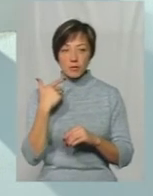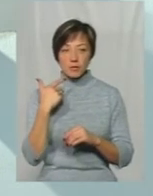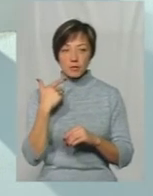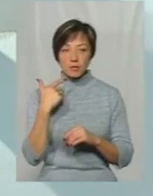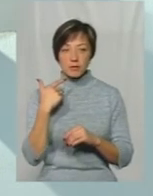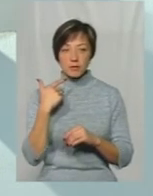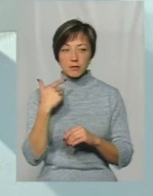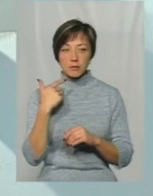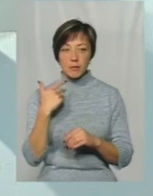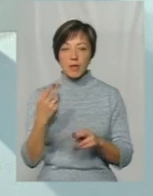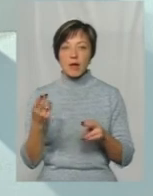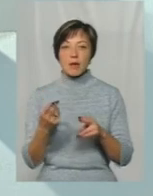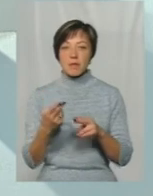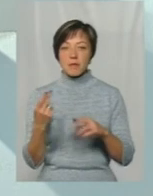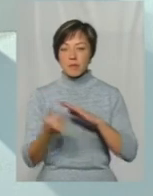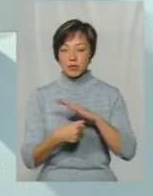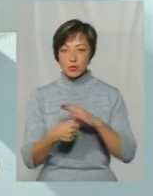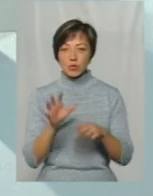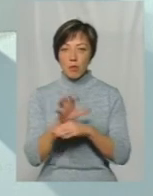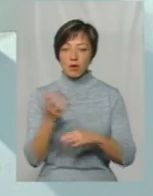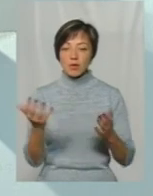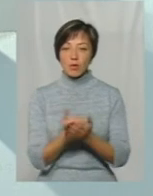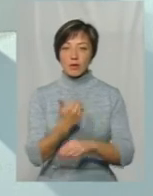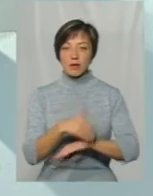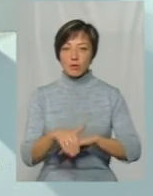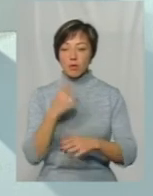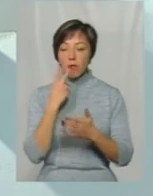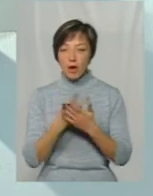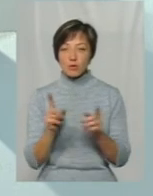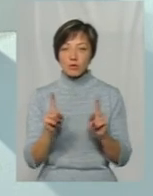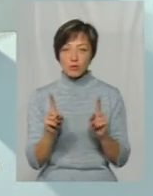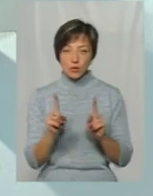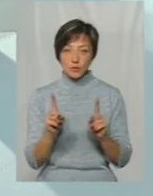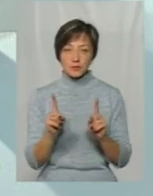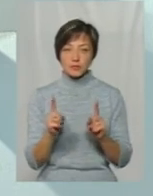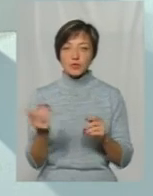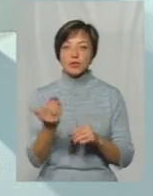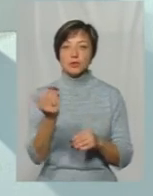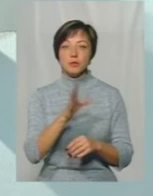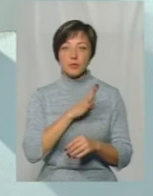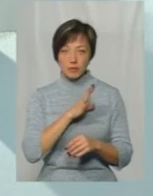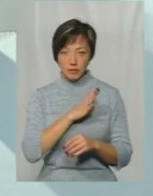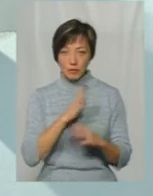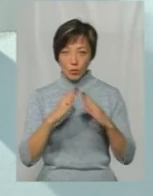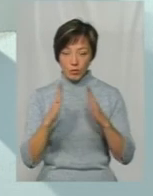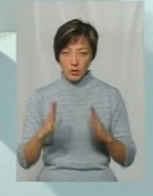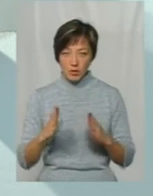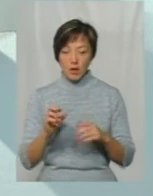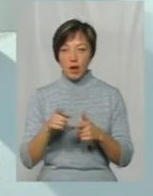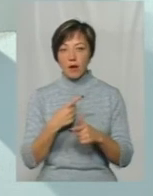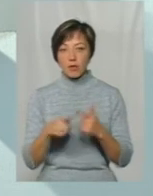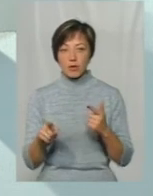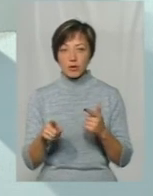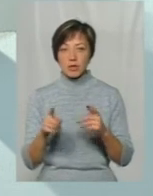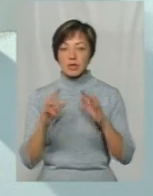Коли безпородну собаку ми знаходимо на вулиці І ми бачимо, що вона чиясь Або ми